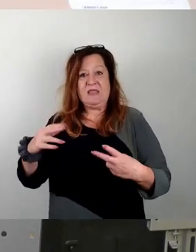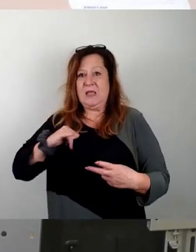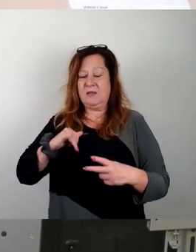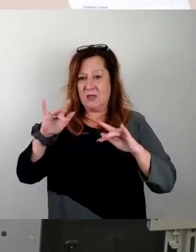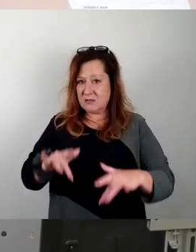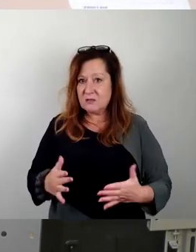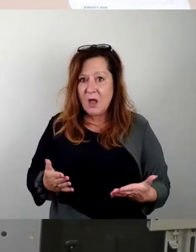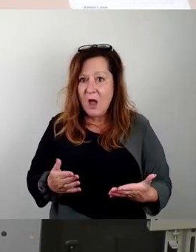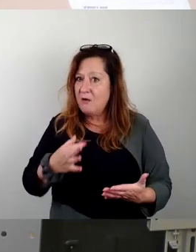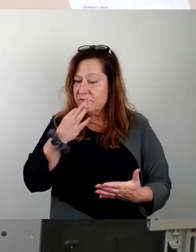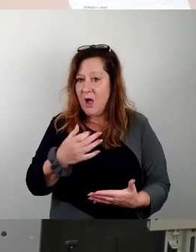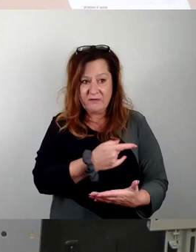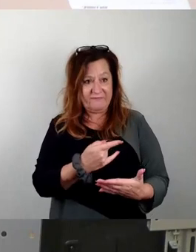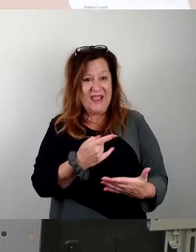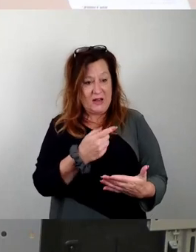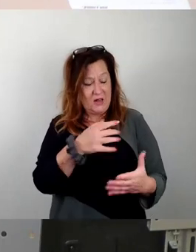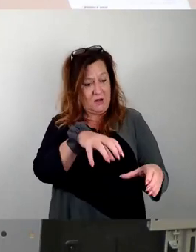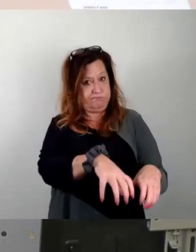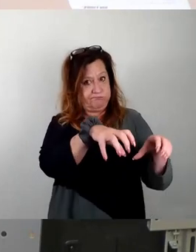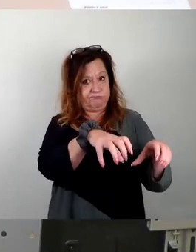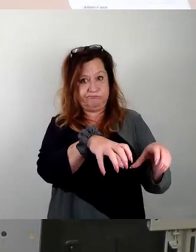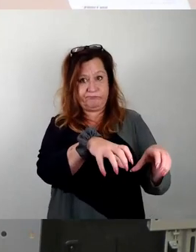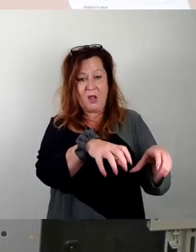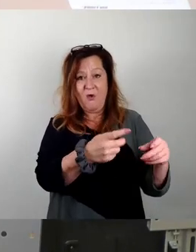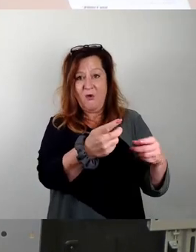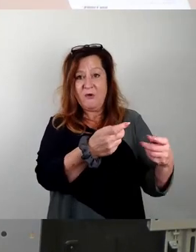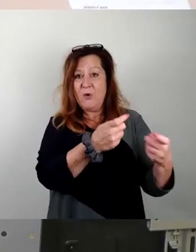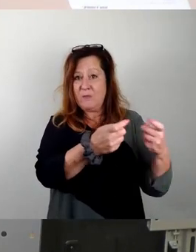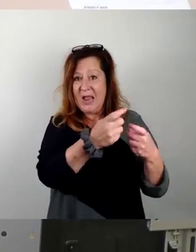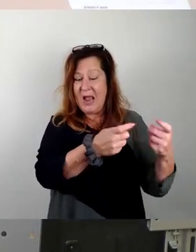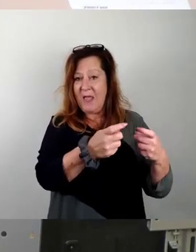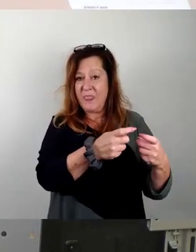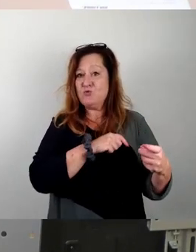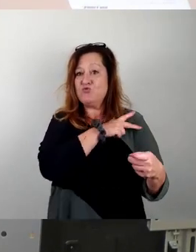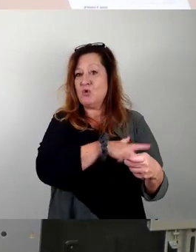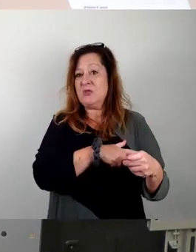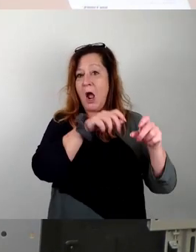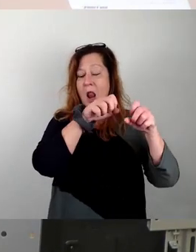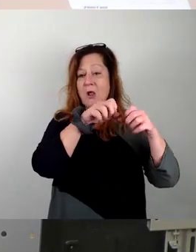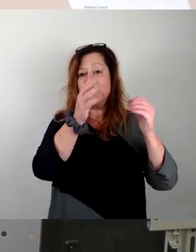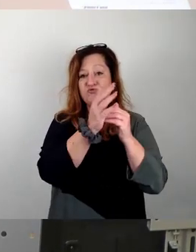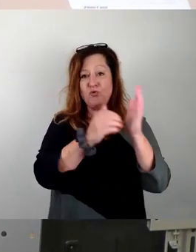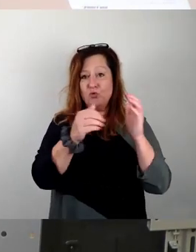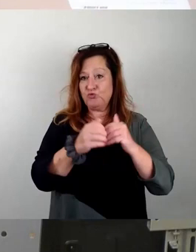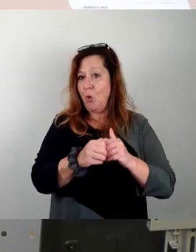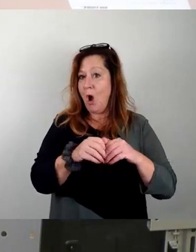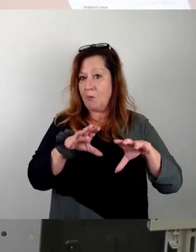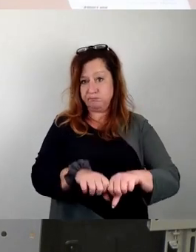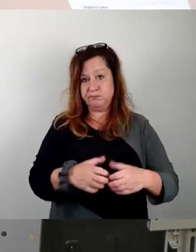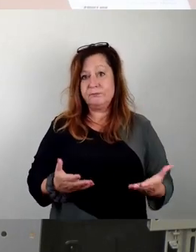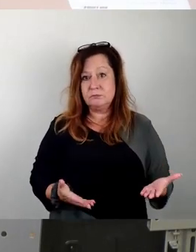die gewachsene Sozialstruktur eingegriffen wird. Da in der Unterkunft laut meines Wissens lediglich junge Männer untergebracht sind,